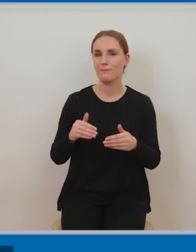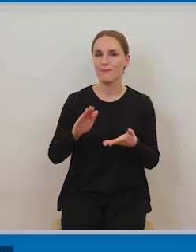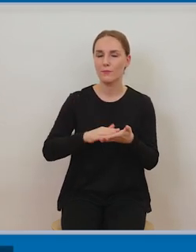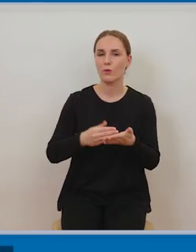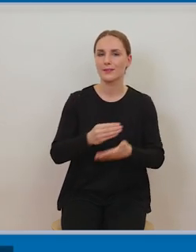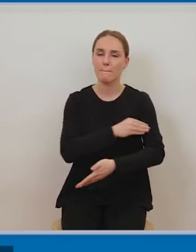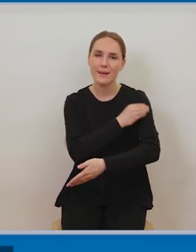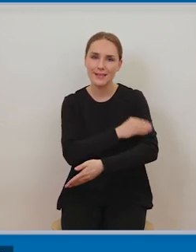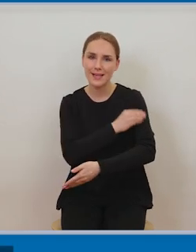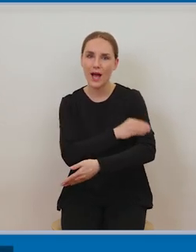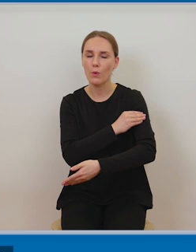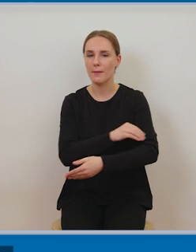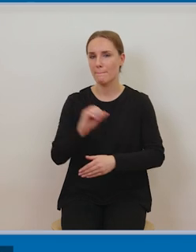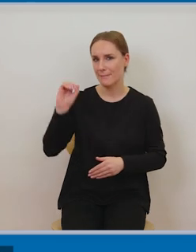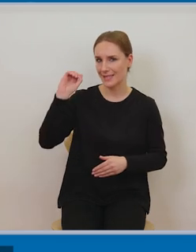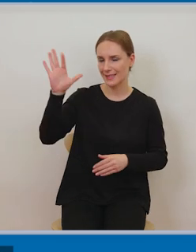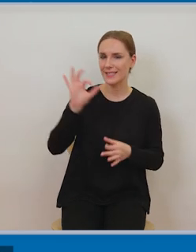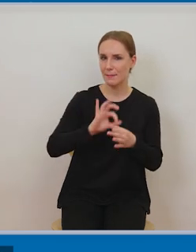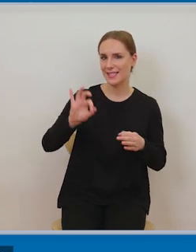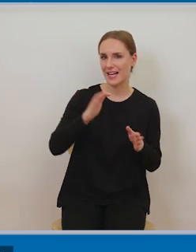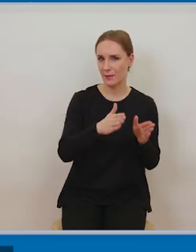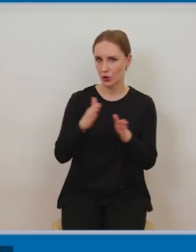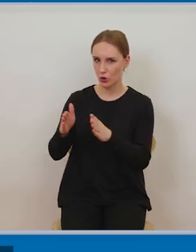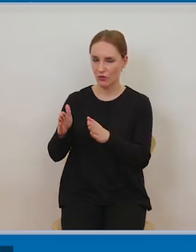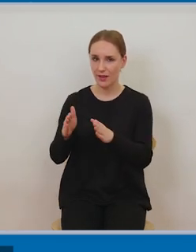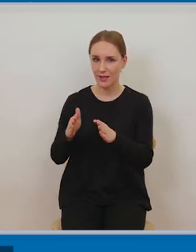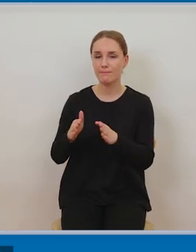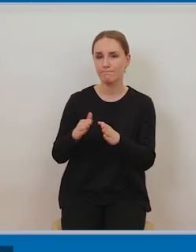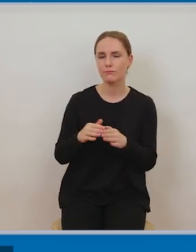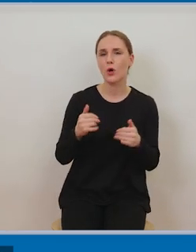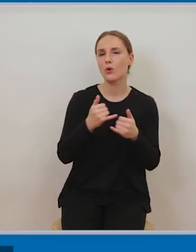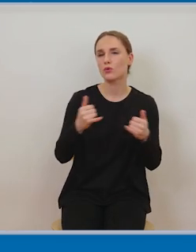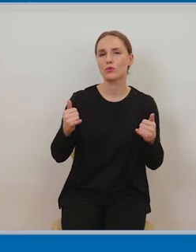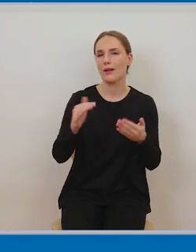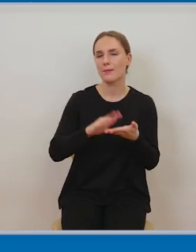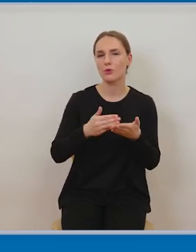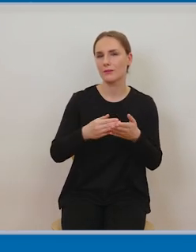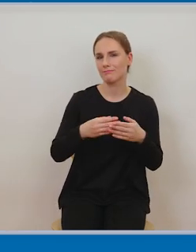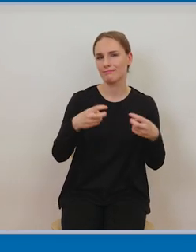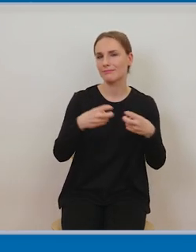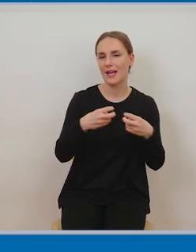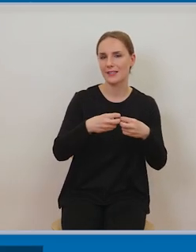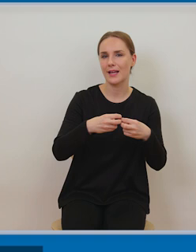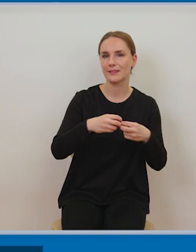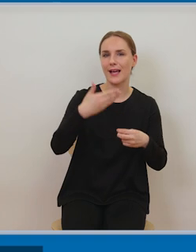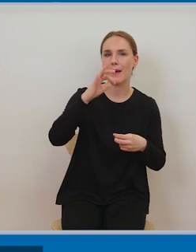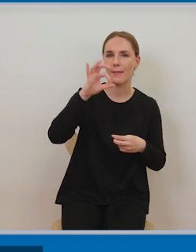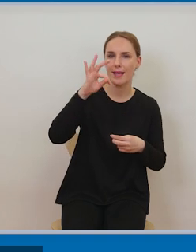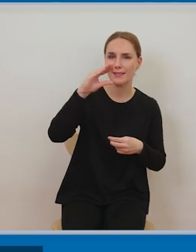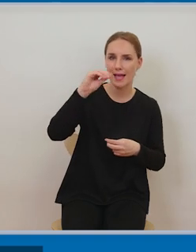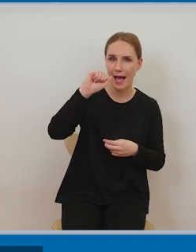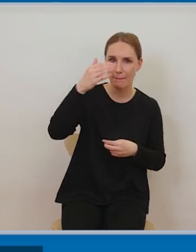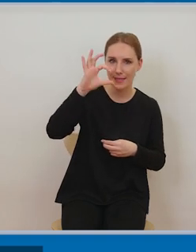udostępnione do ściśle określonego kręgu kręgu studentów kolejna